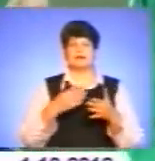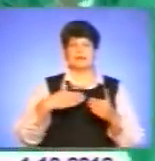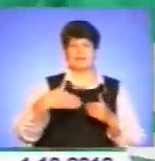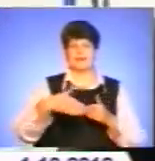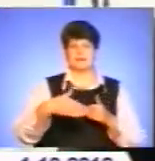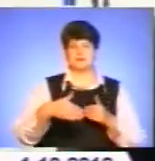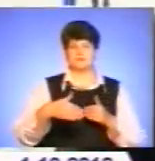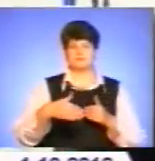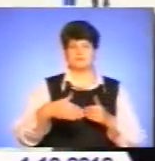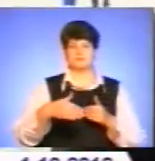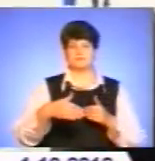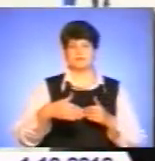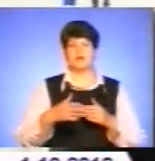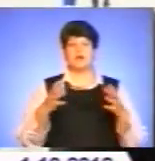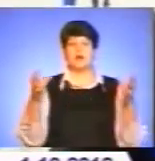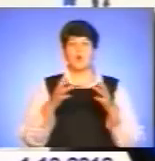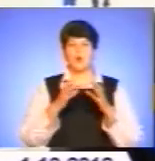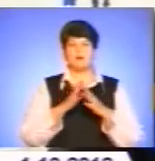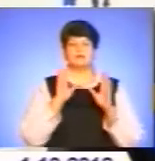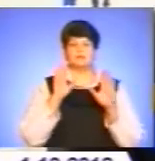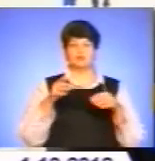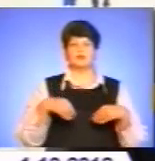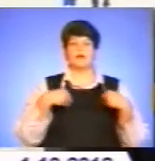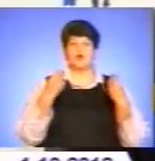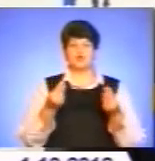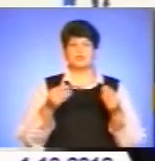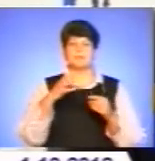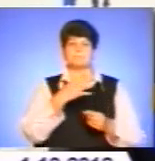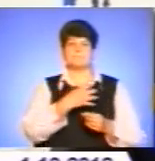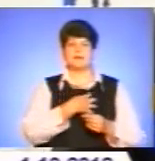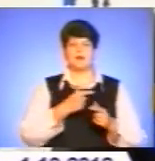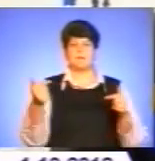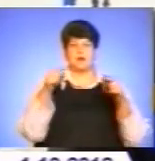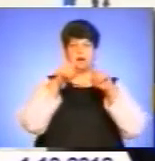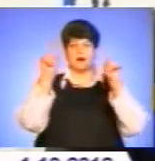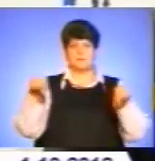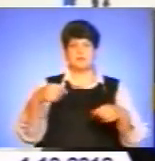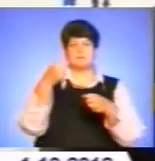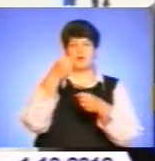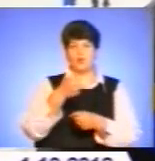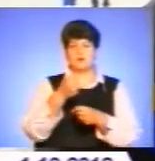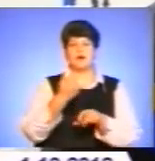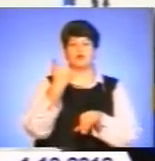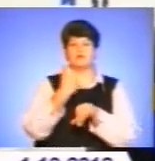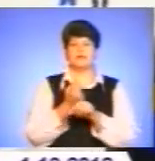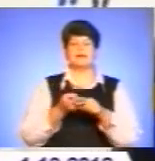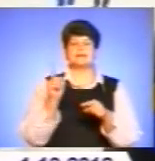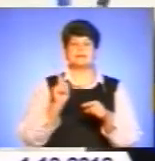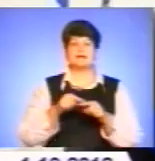тенісу. Команди будуть в кінці нагороджені медалями, грамотами, кубками, але головне це, що